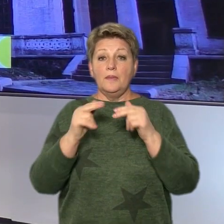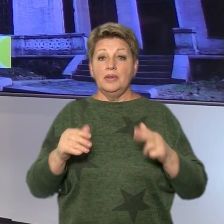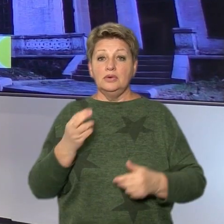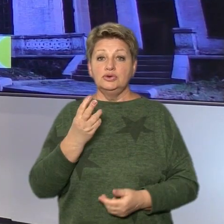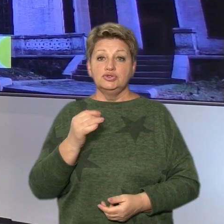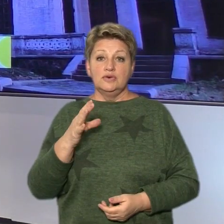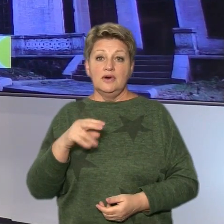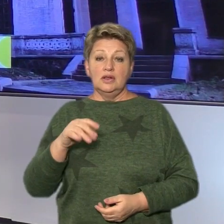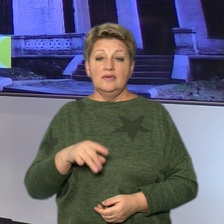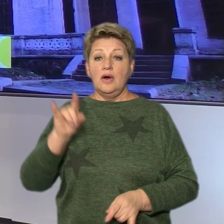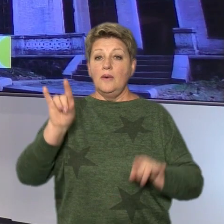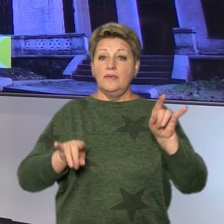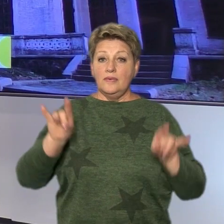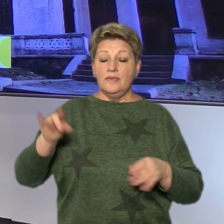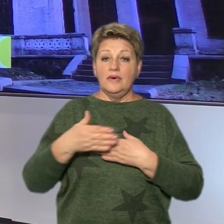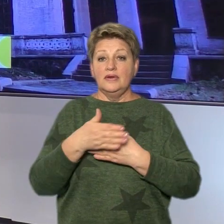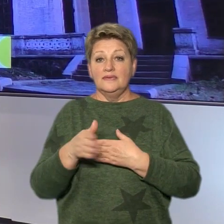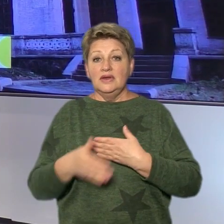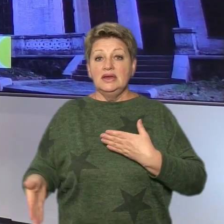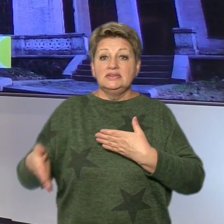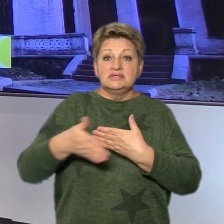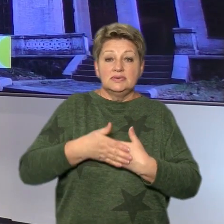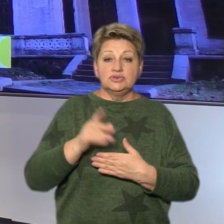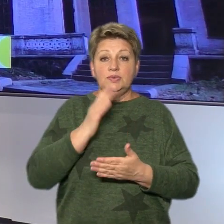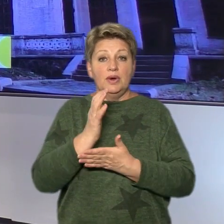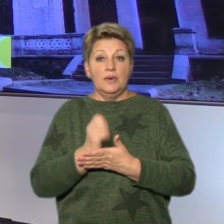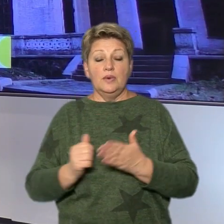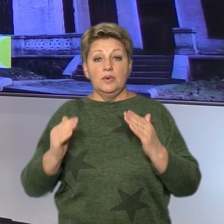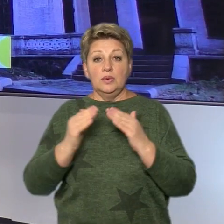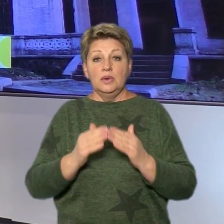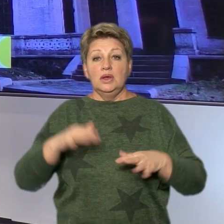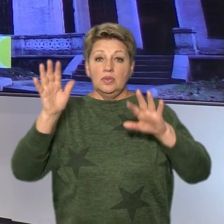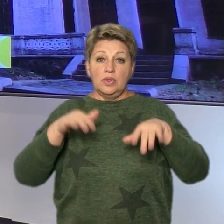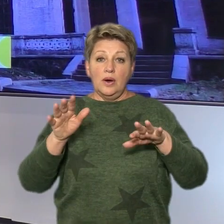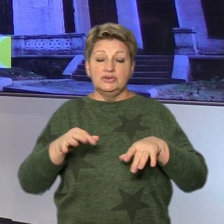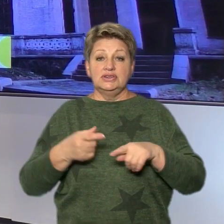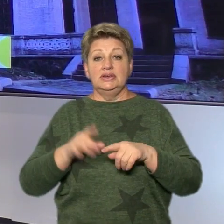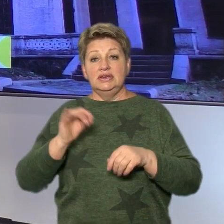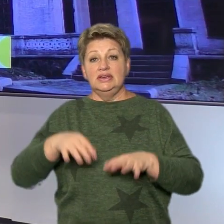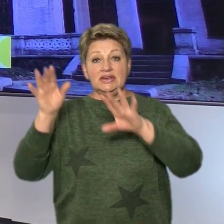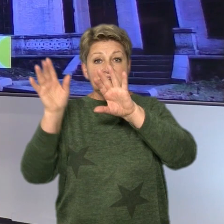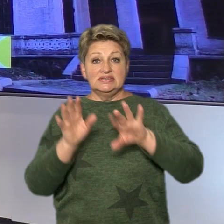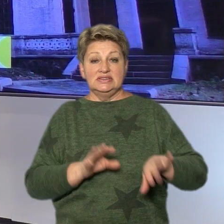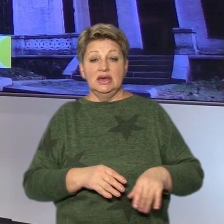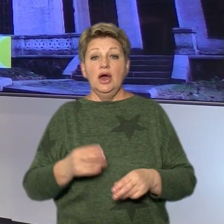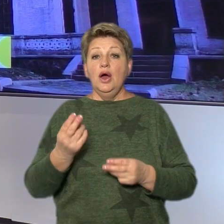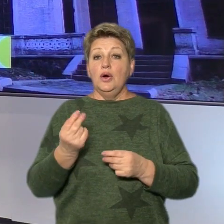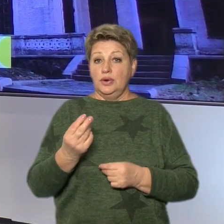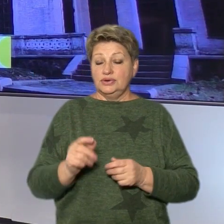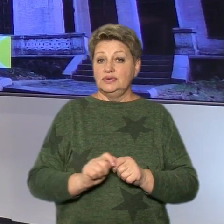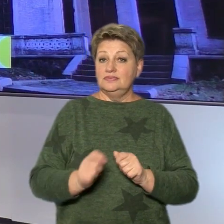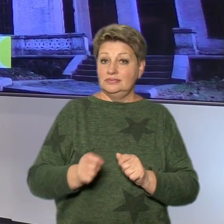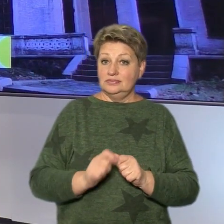Біконні та дверні отвори закривають, аби вберегти будівлю від дощів та снігу. Гроші на матеріали донатили невайдужі, розказав